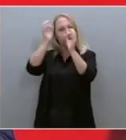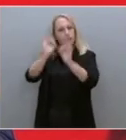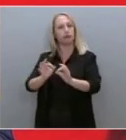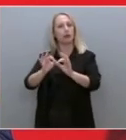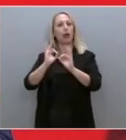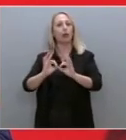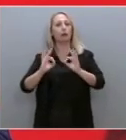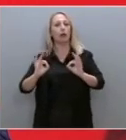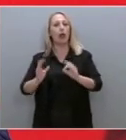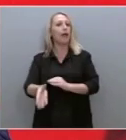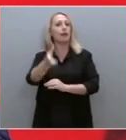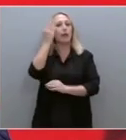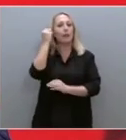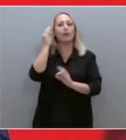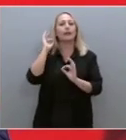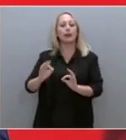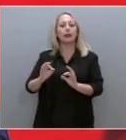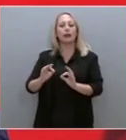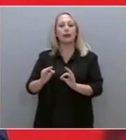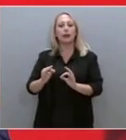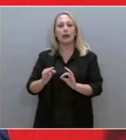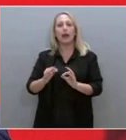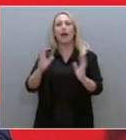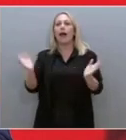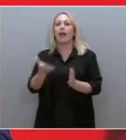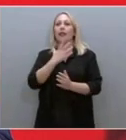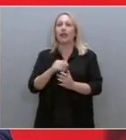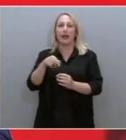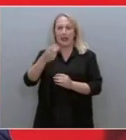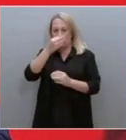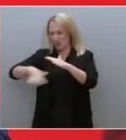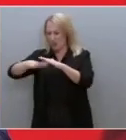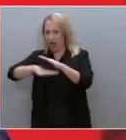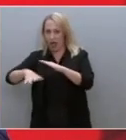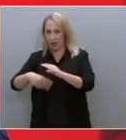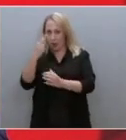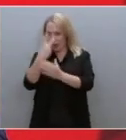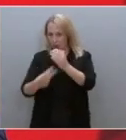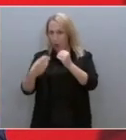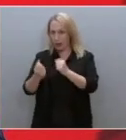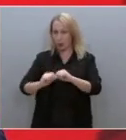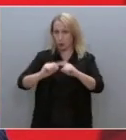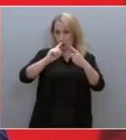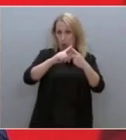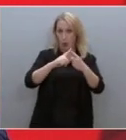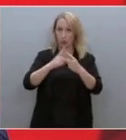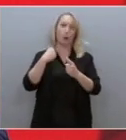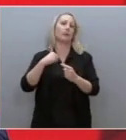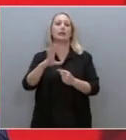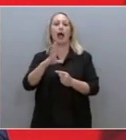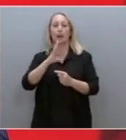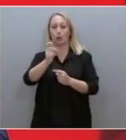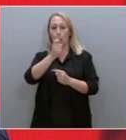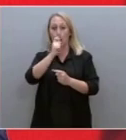τη διπλή, αν θέλετε, πτυχή του σκανδάλου. Γιατί η πρώτη πτυχή του σκανδάλου είναι η παρακολούθηση πολιτικών